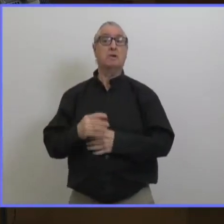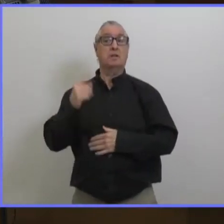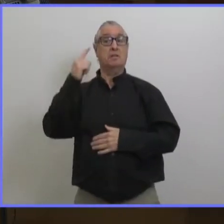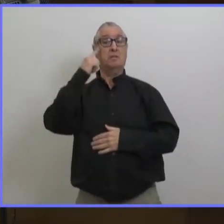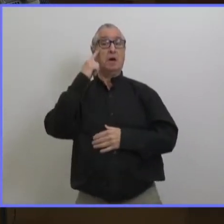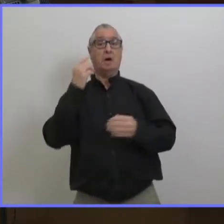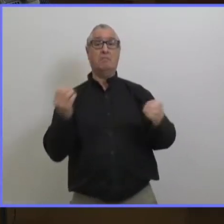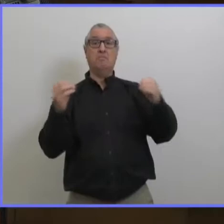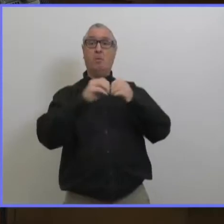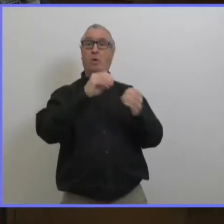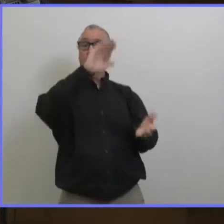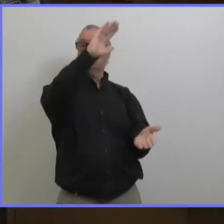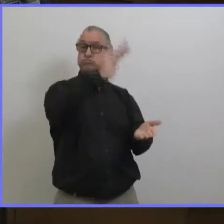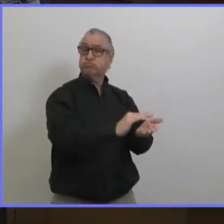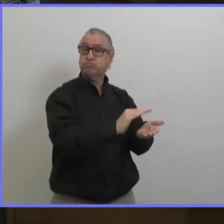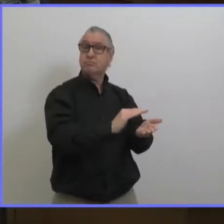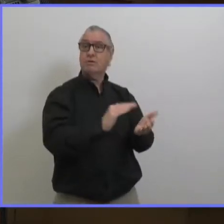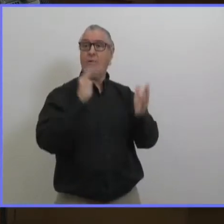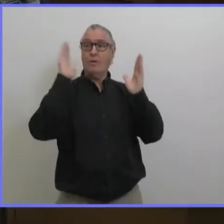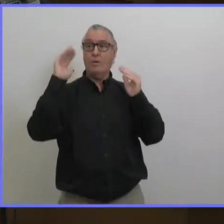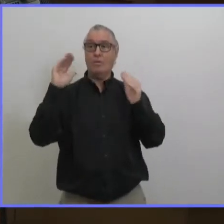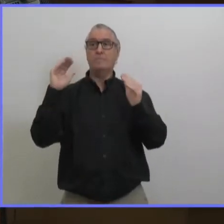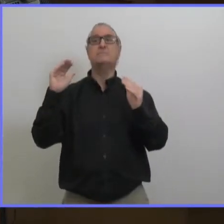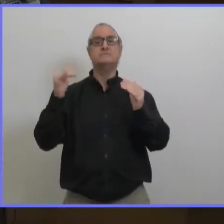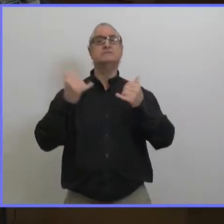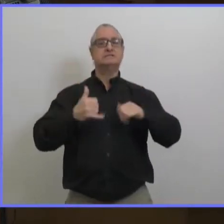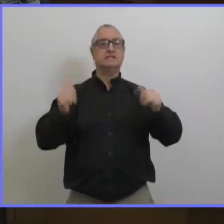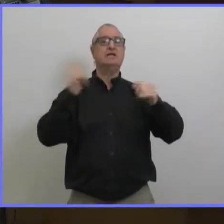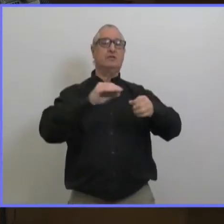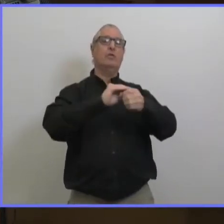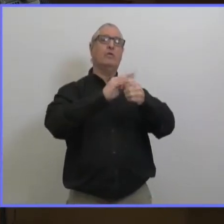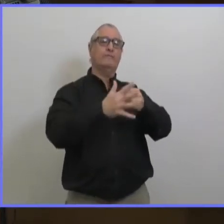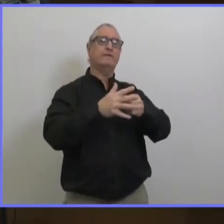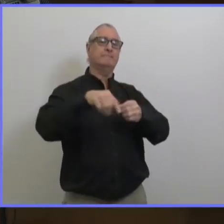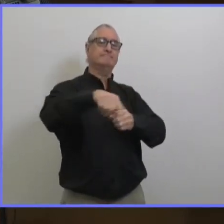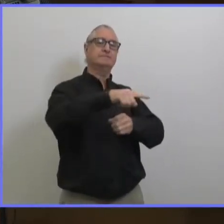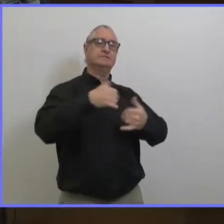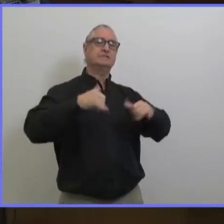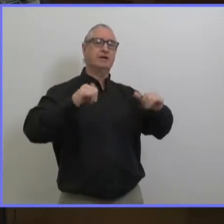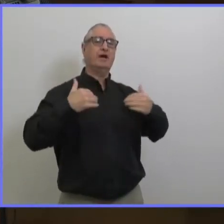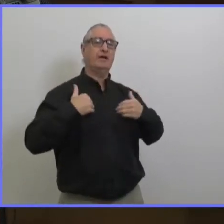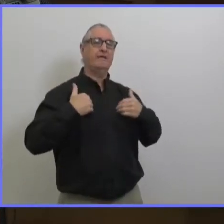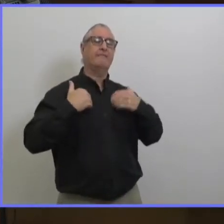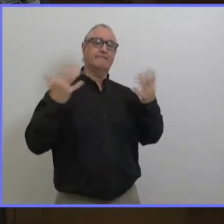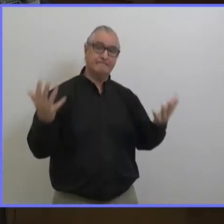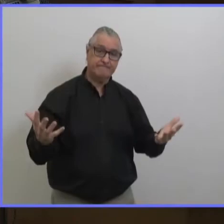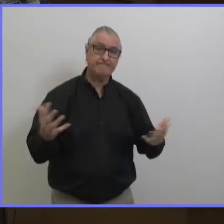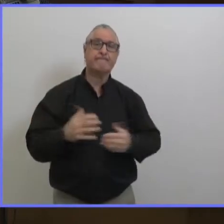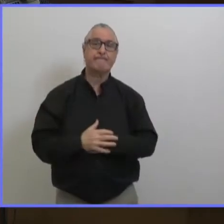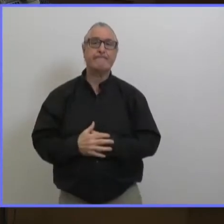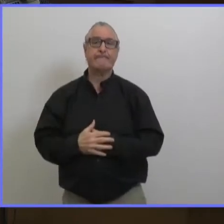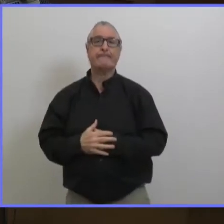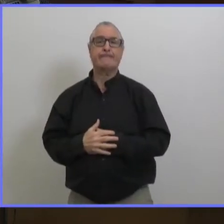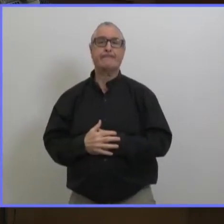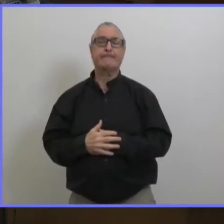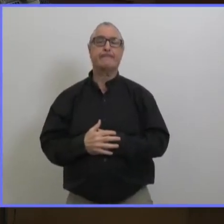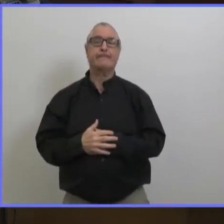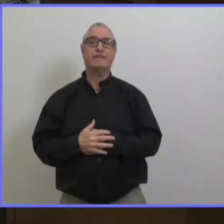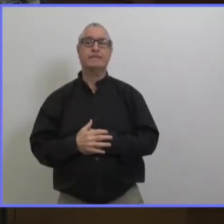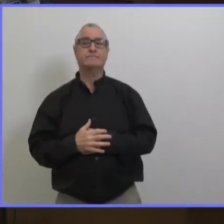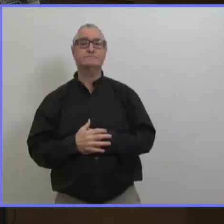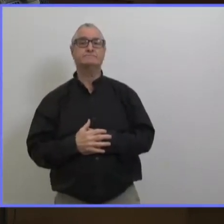pas aussi rapidement qu'on l'aurait voulu ou en tout cas qu'on l'aurait souhaité parce qu'on voit que malheureusement